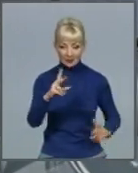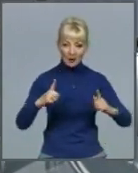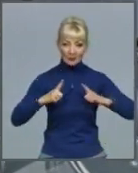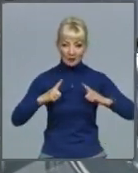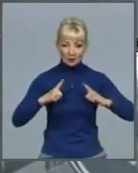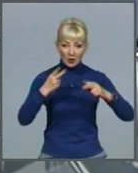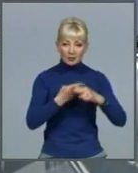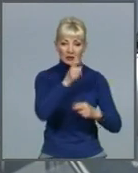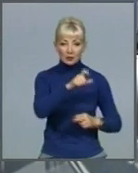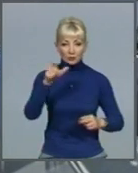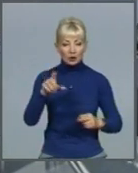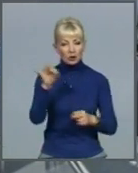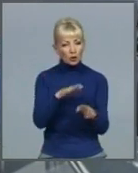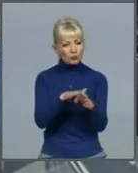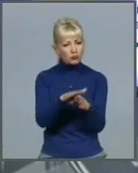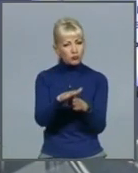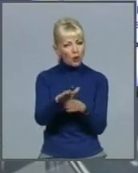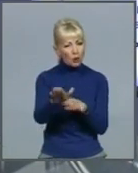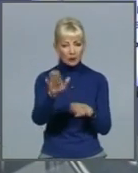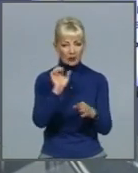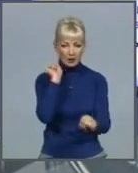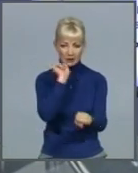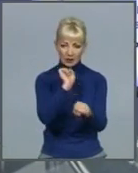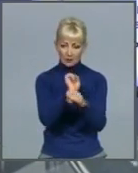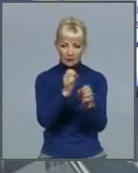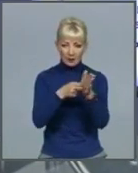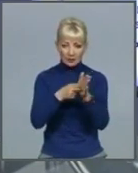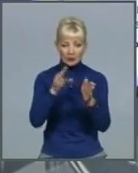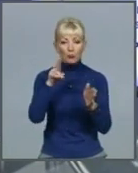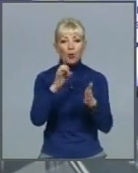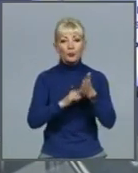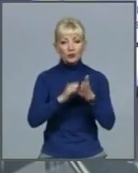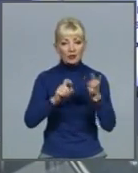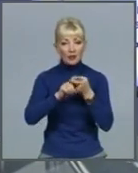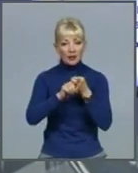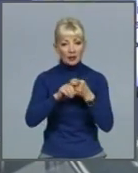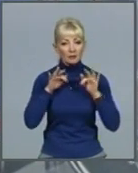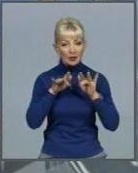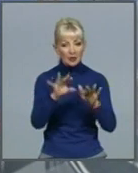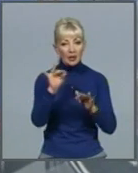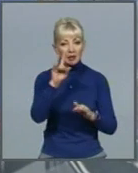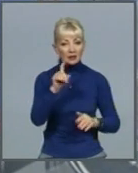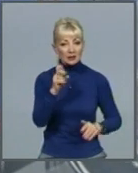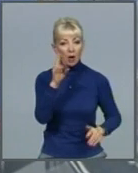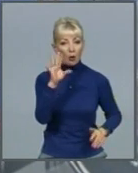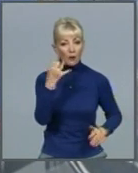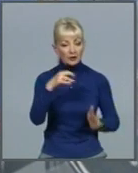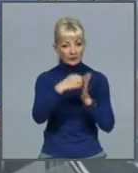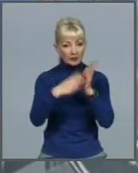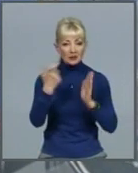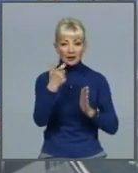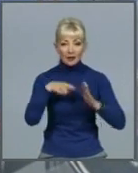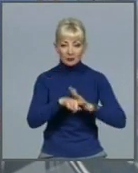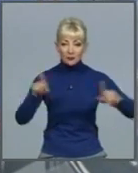повної зупинки рухомого складу у зв'язку із карантинними заходами через пандемію, Харківський метрополітен відновить свою